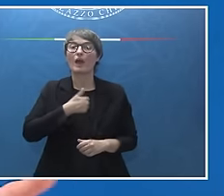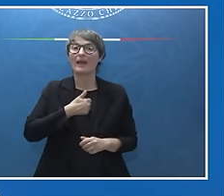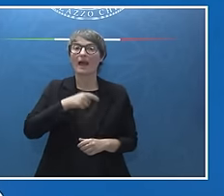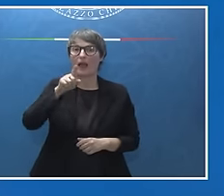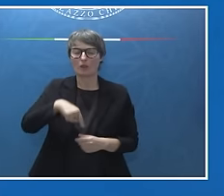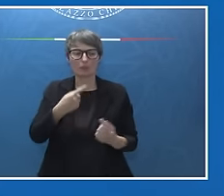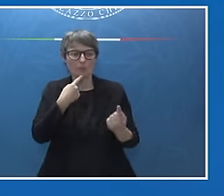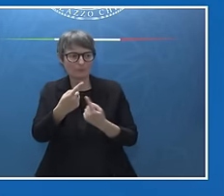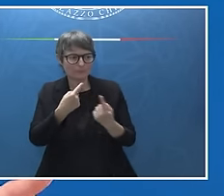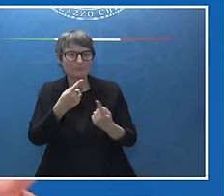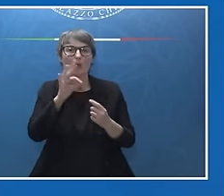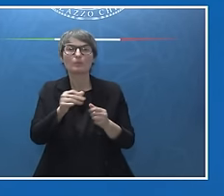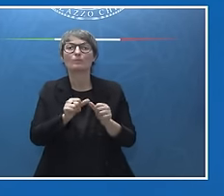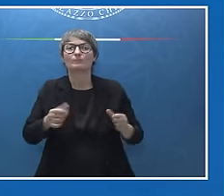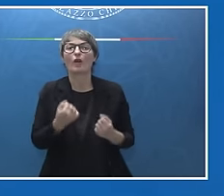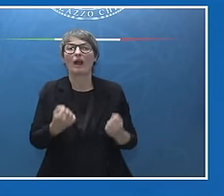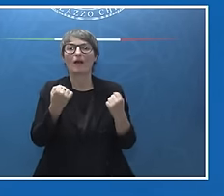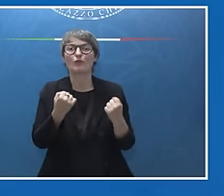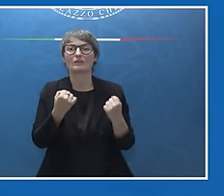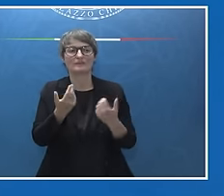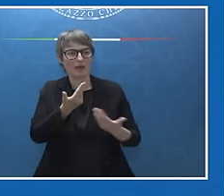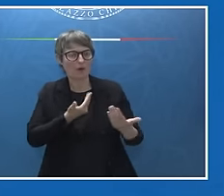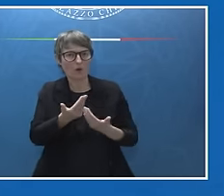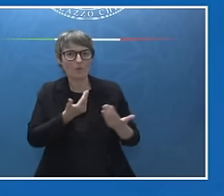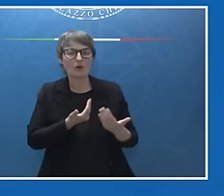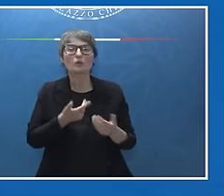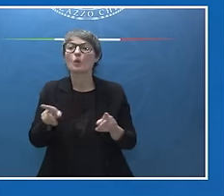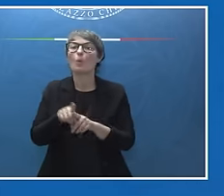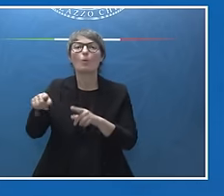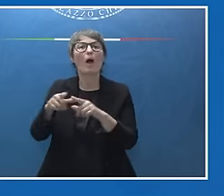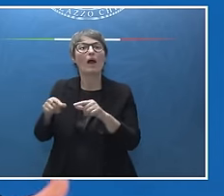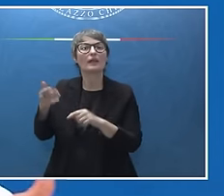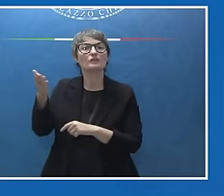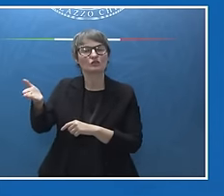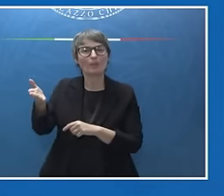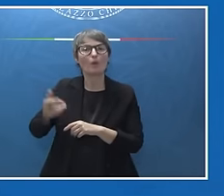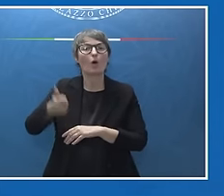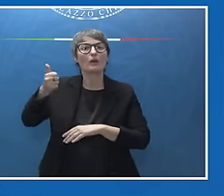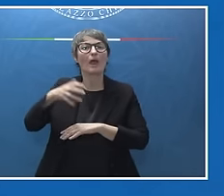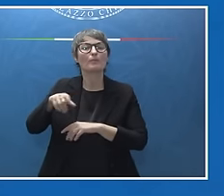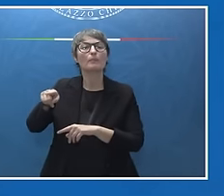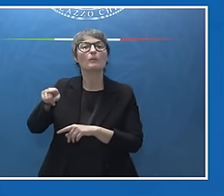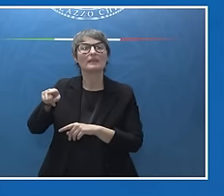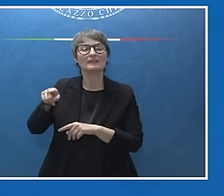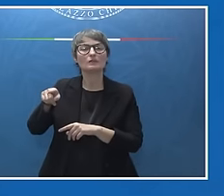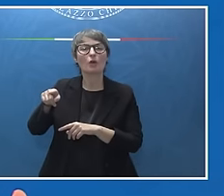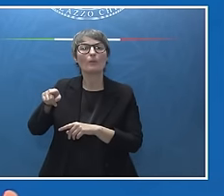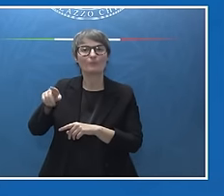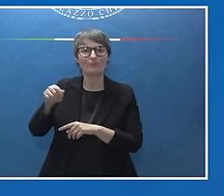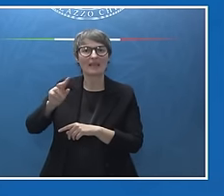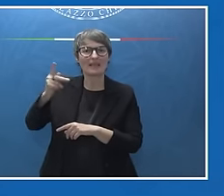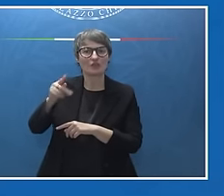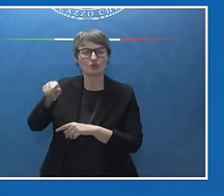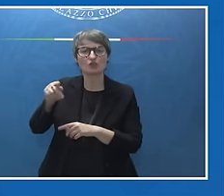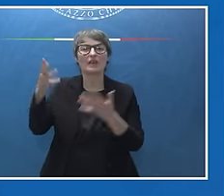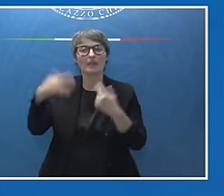bilaterale, così come con il Giappone, con il Primo Ministro Kishida, con il quale pure ci siamo incontrati. Nelle